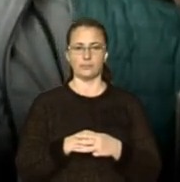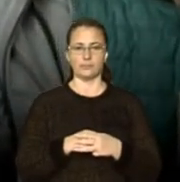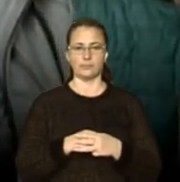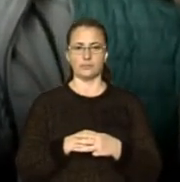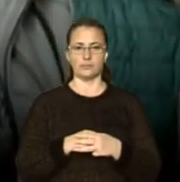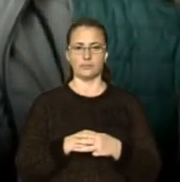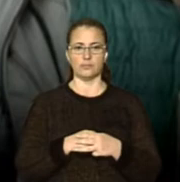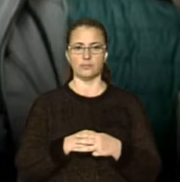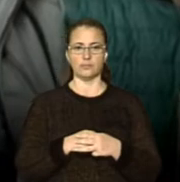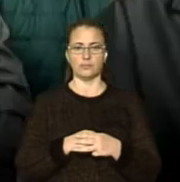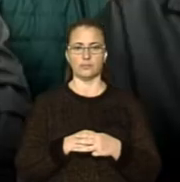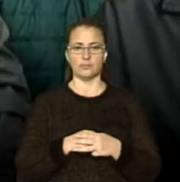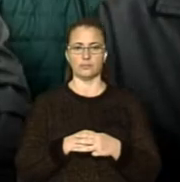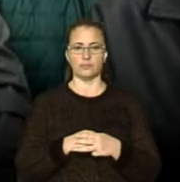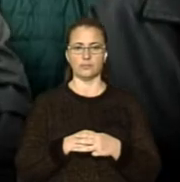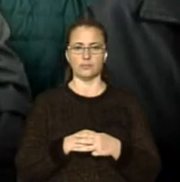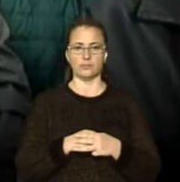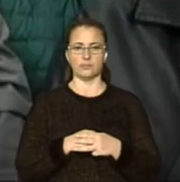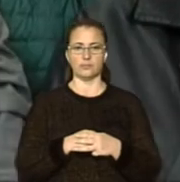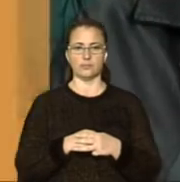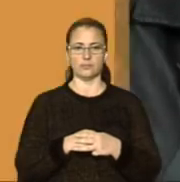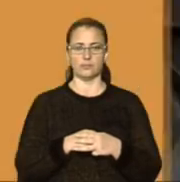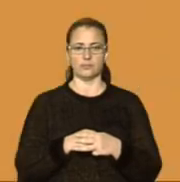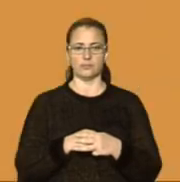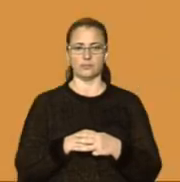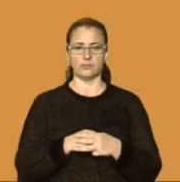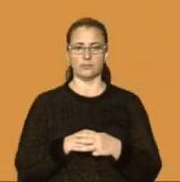Наші діти без хліба. І це є без порядок.